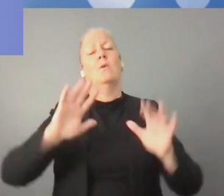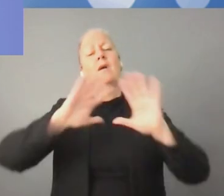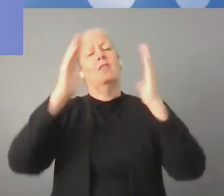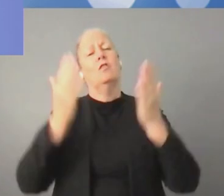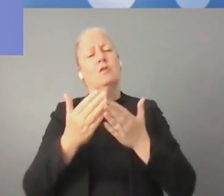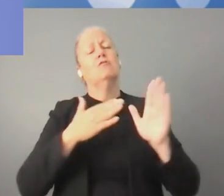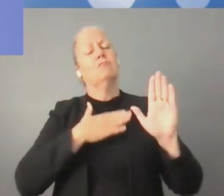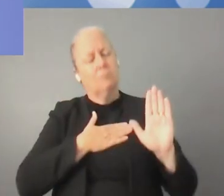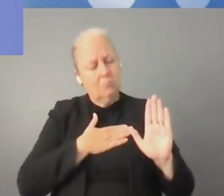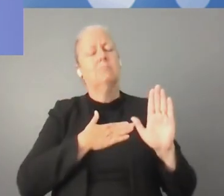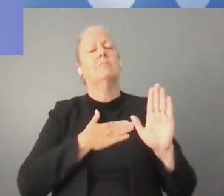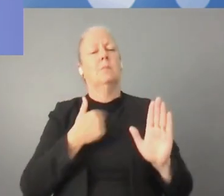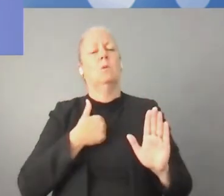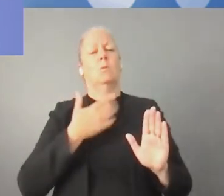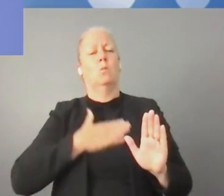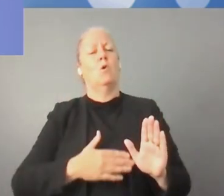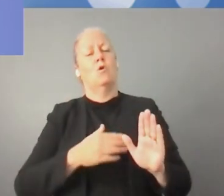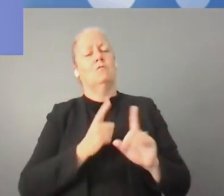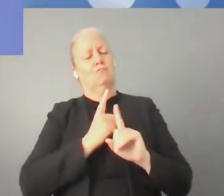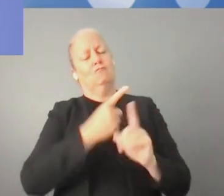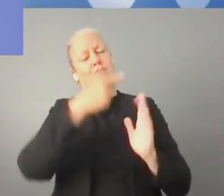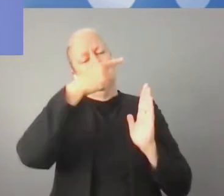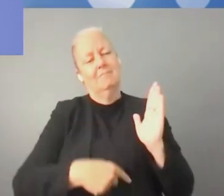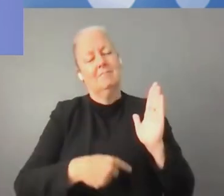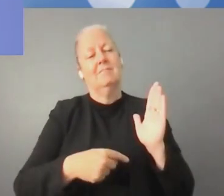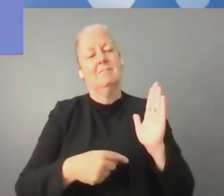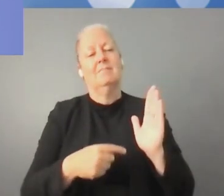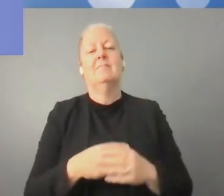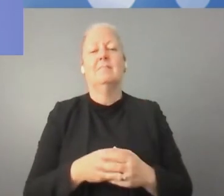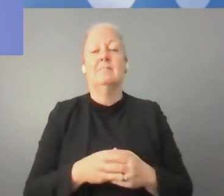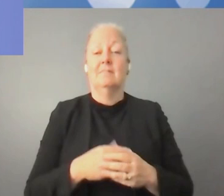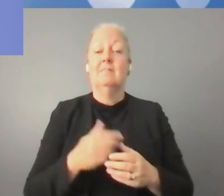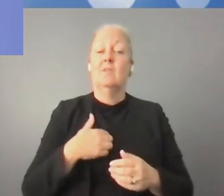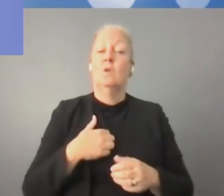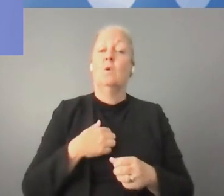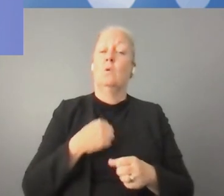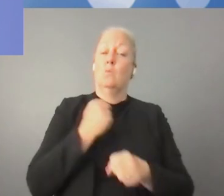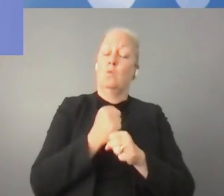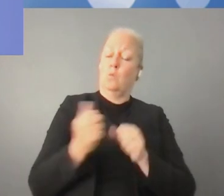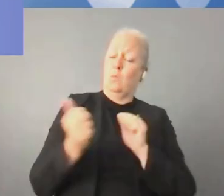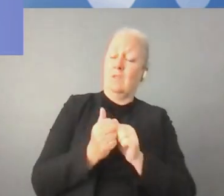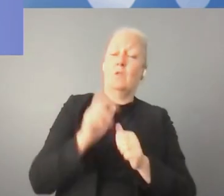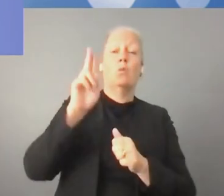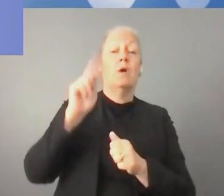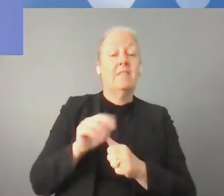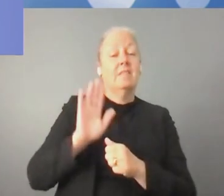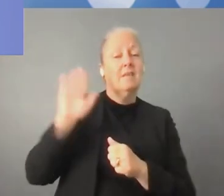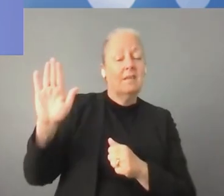أن أهم ما أتحدث فيه هو من وجهة نظر لا تفيا. نحن